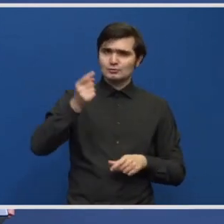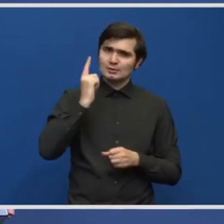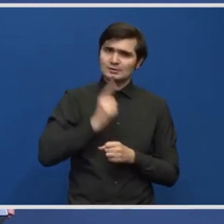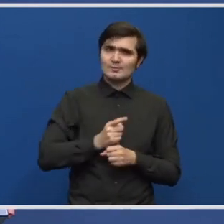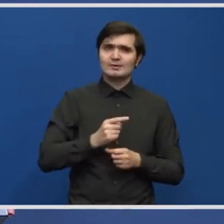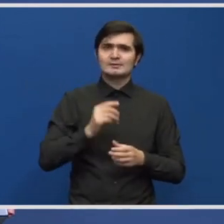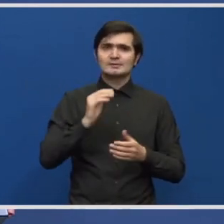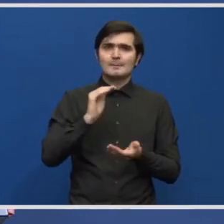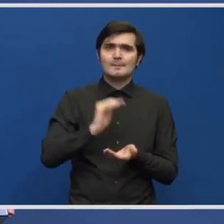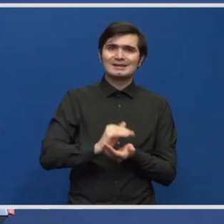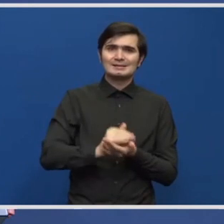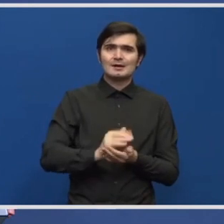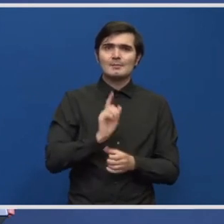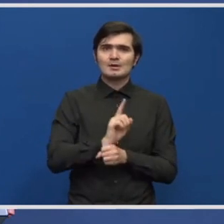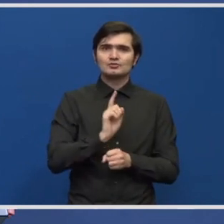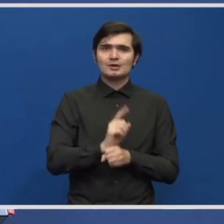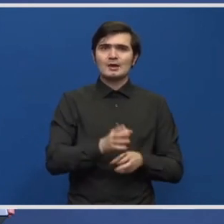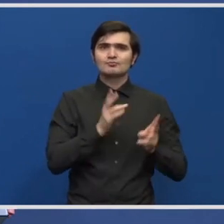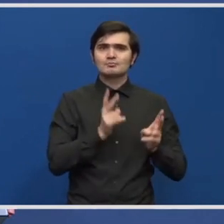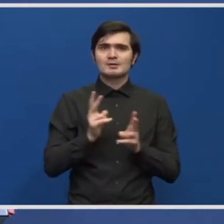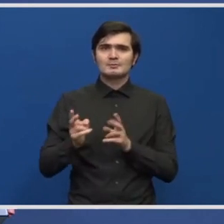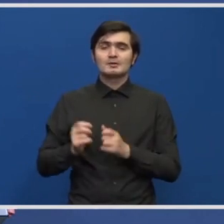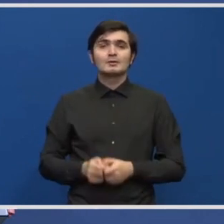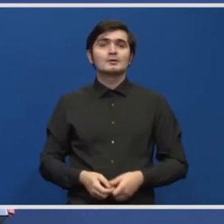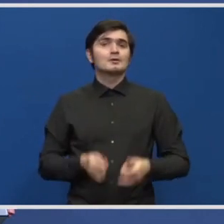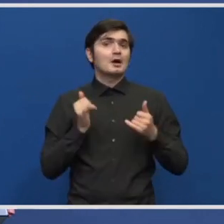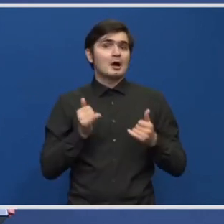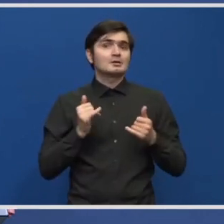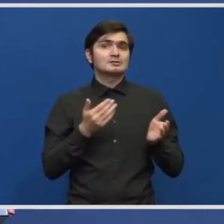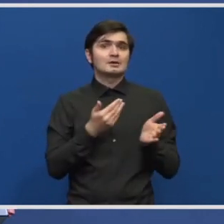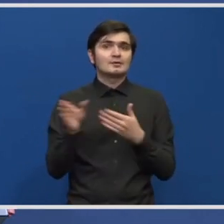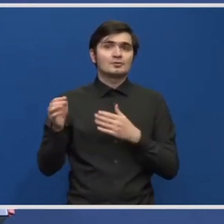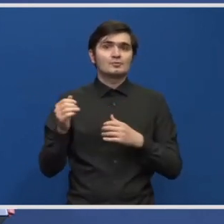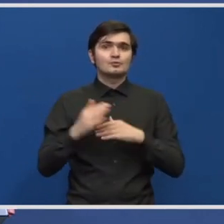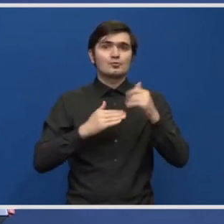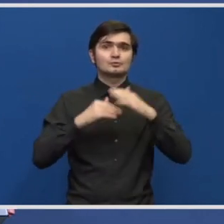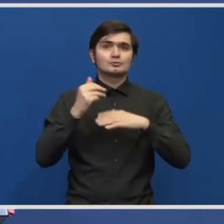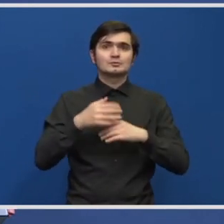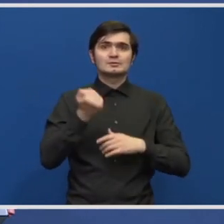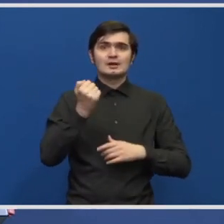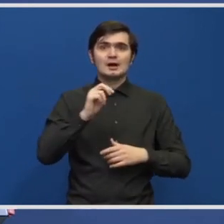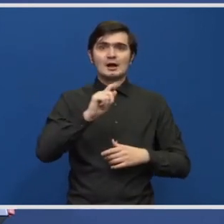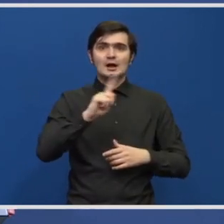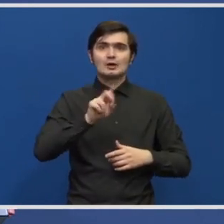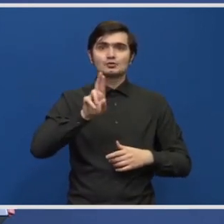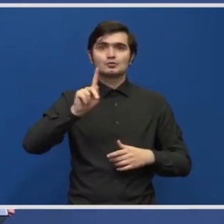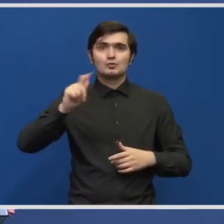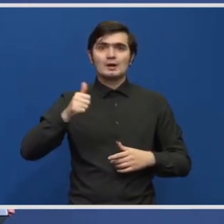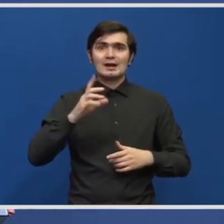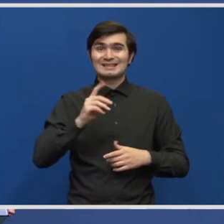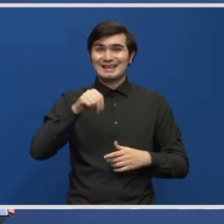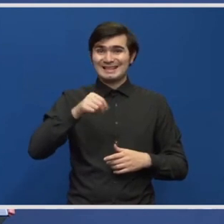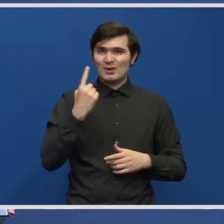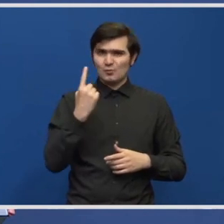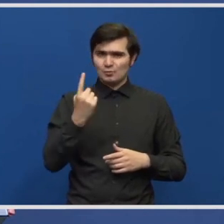acest rimp și că crește. Astăzi s-au demărat lucrările pe DN1 în zona Azuga. Care este motivul pentru care